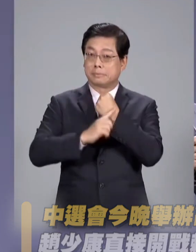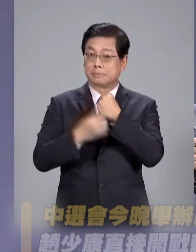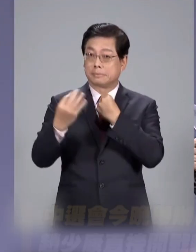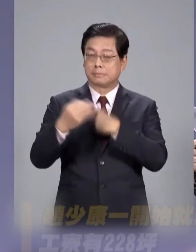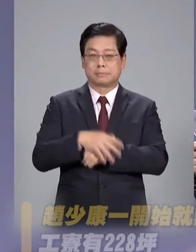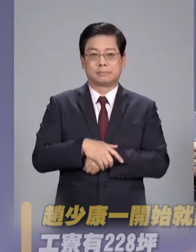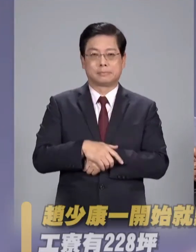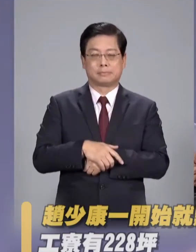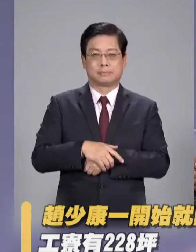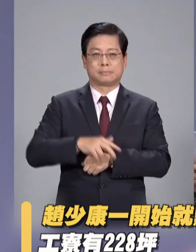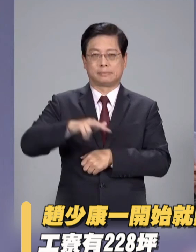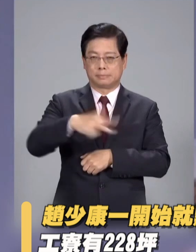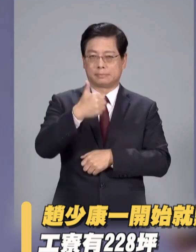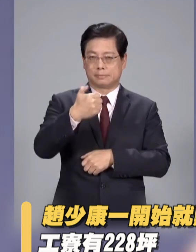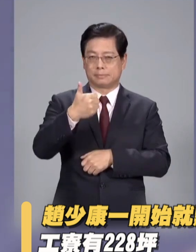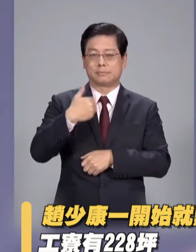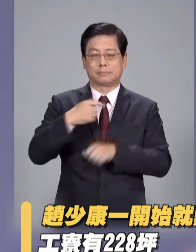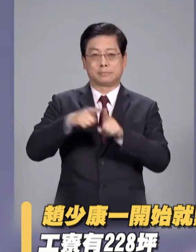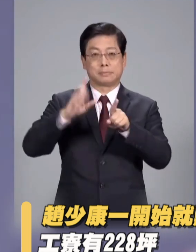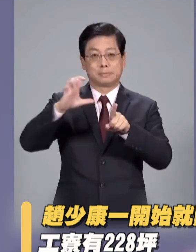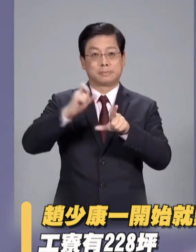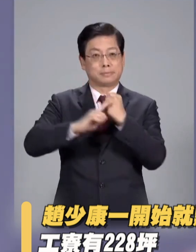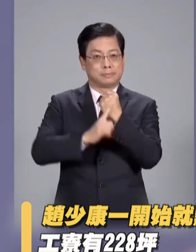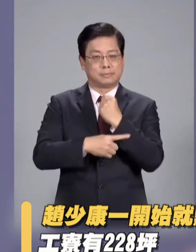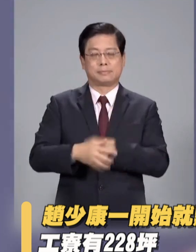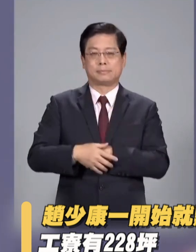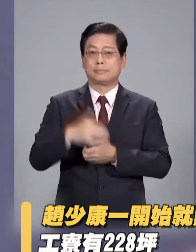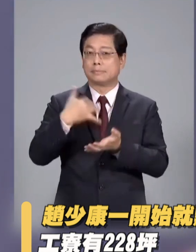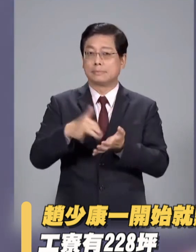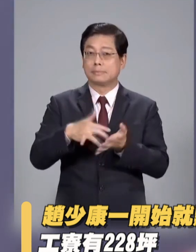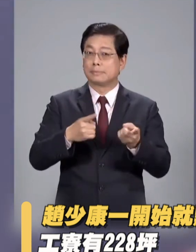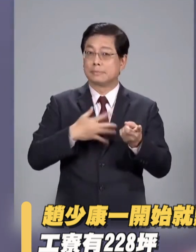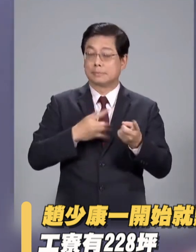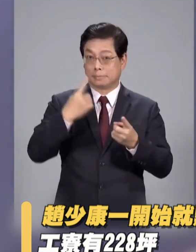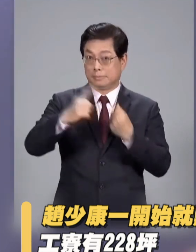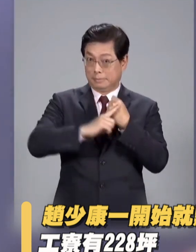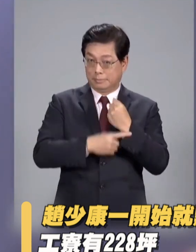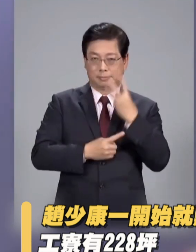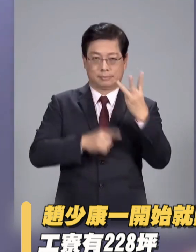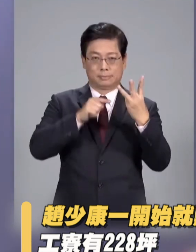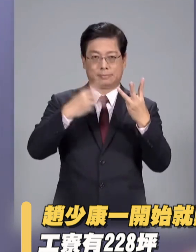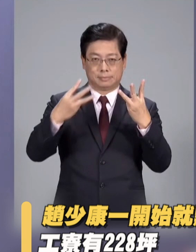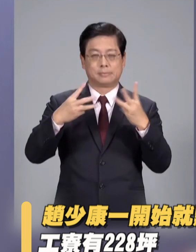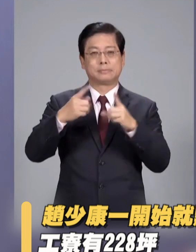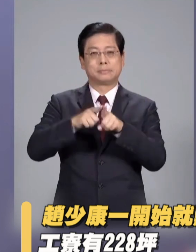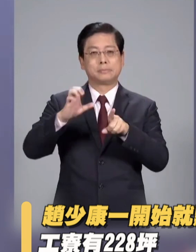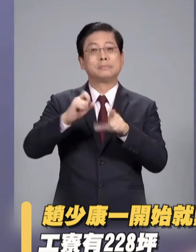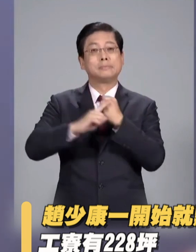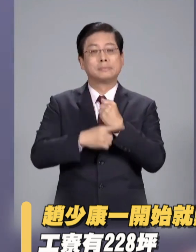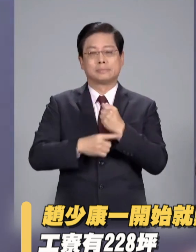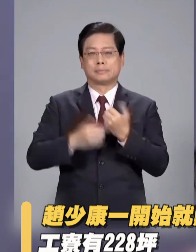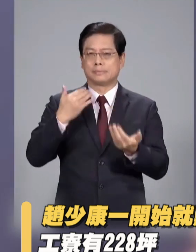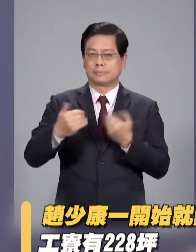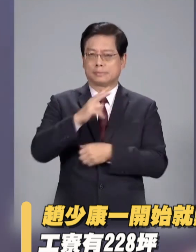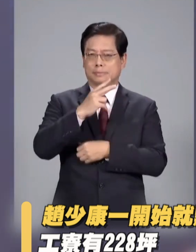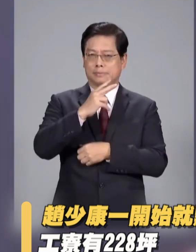呢是755平方公尺各位一坪等于3.3平方公尺等于